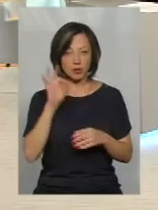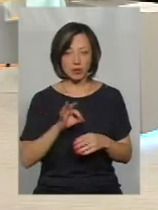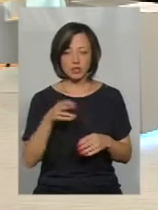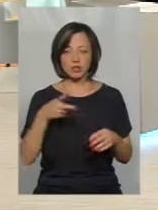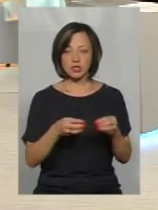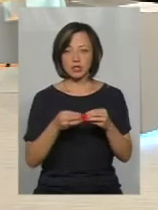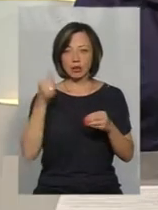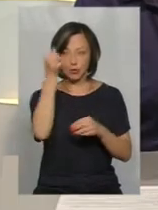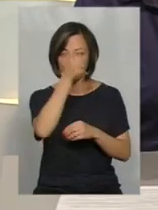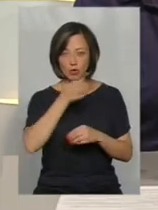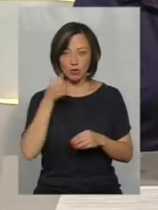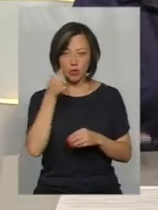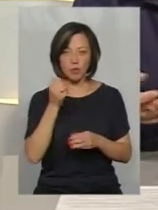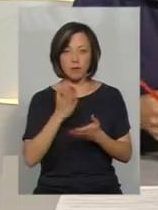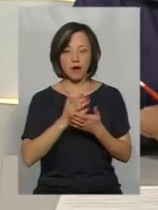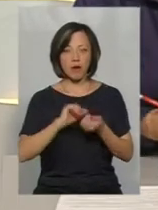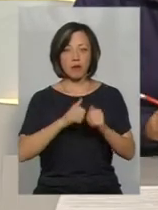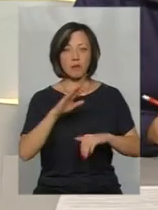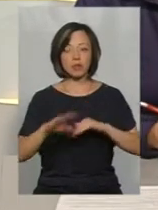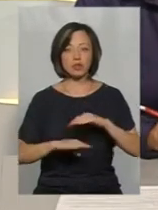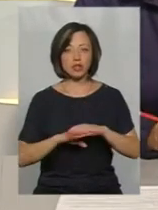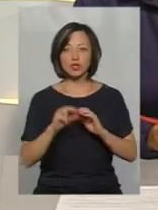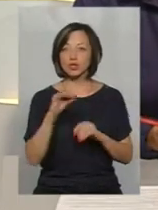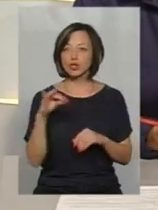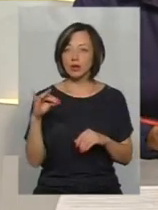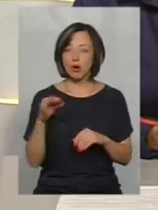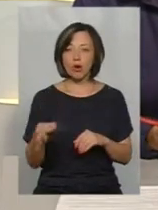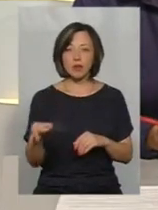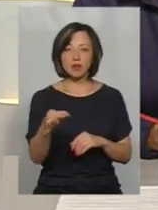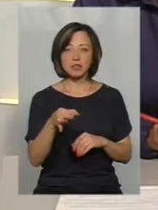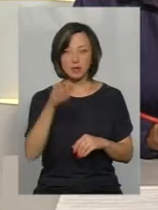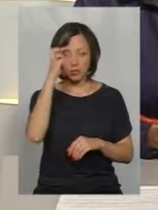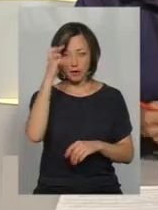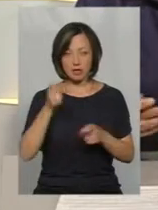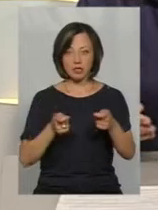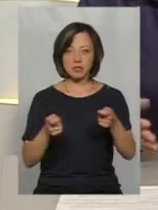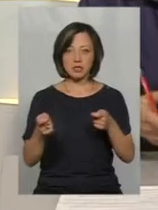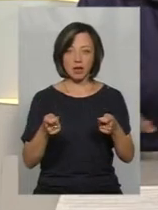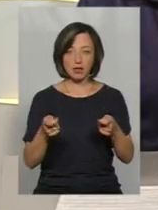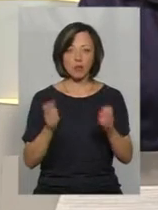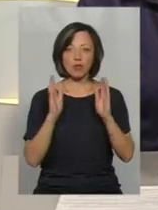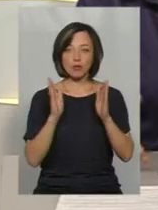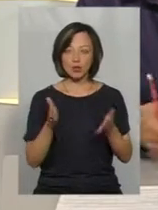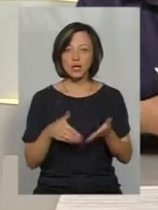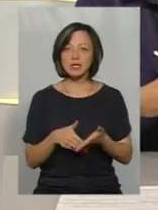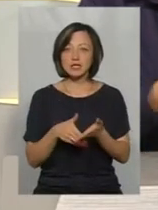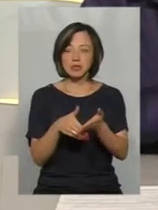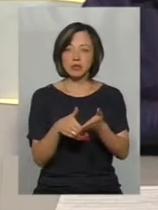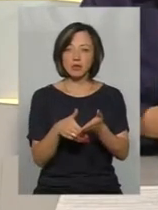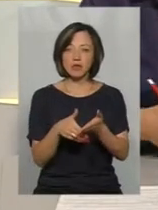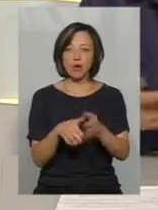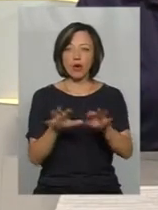2010 року вже наробляє Кам'янець-Подільський. Чи обласна державна адміністрація буде стимулювати там